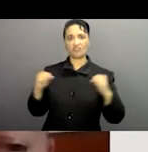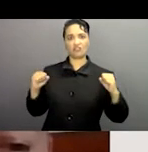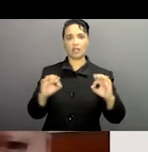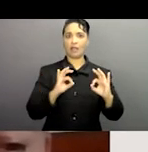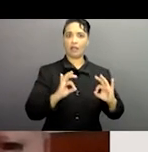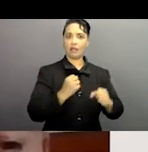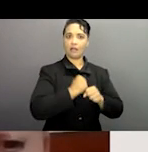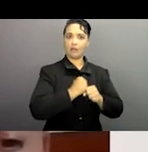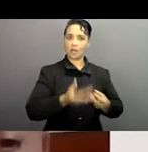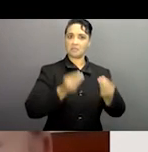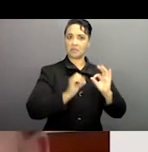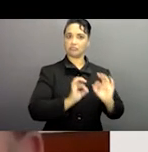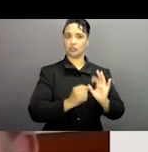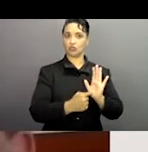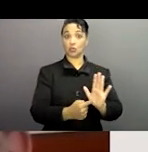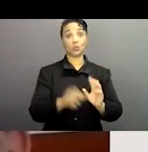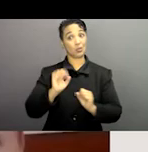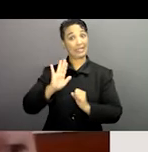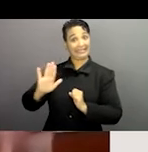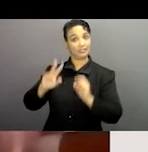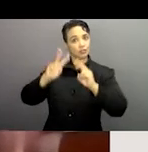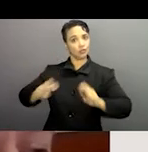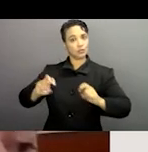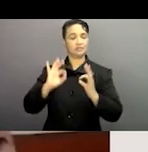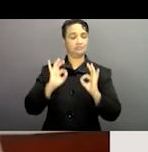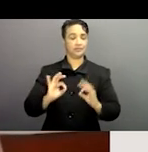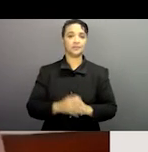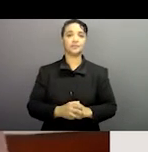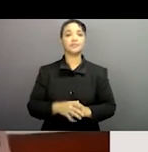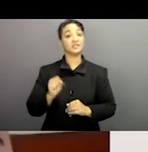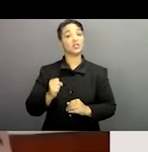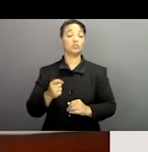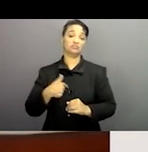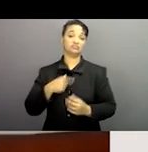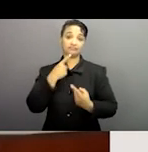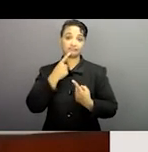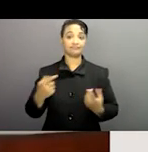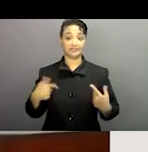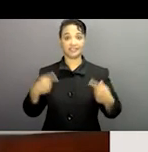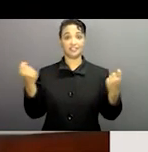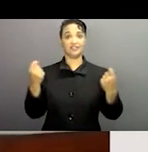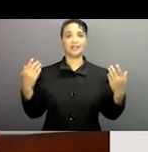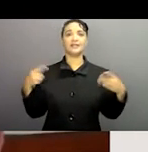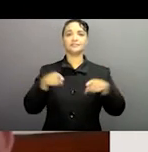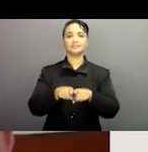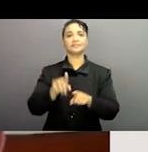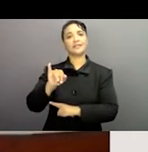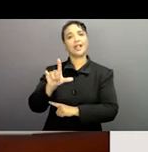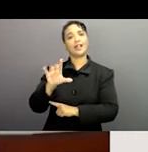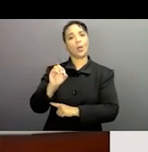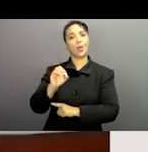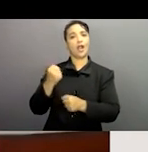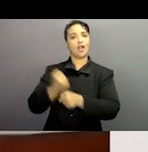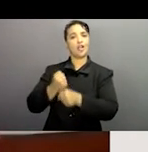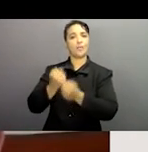un alignement qui a été fait super en ce qui concerne les principes et les directives. Je voudrais dire aussi que ceci coïncide avec